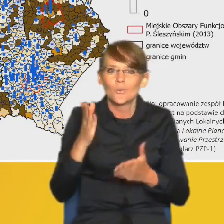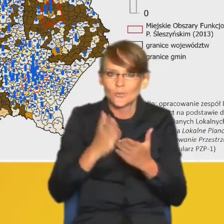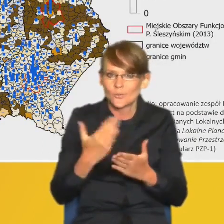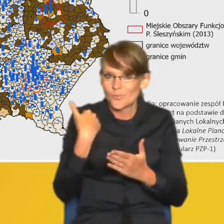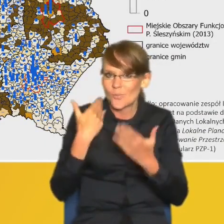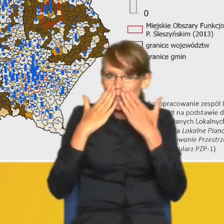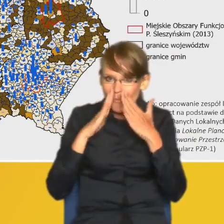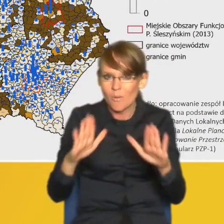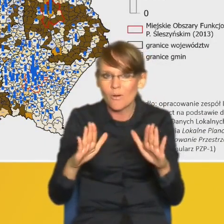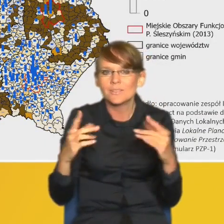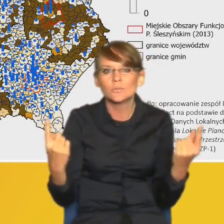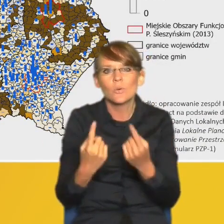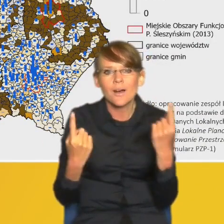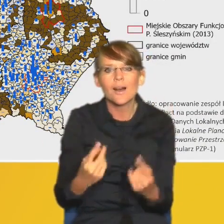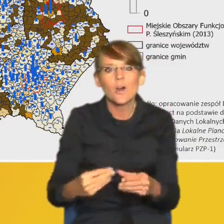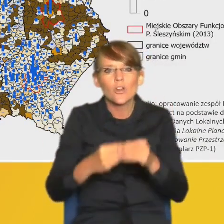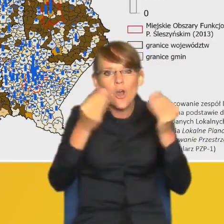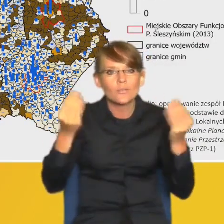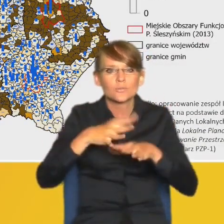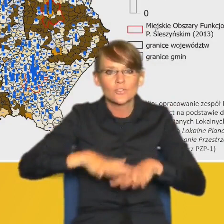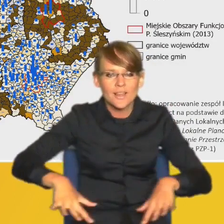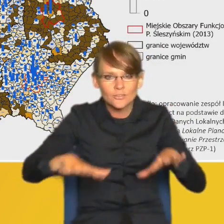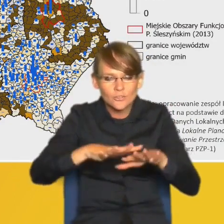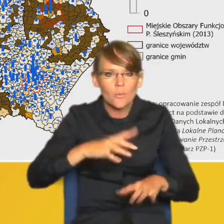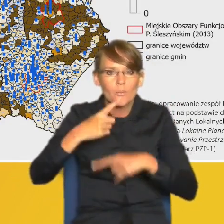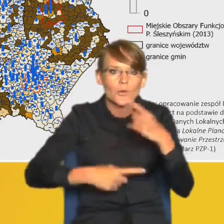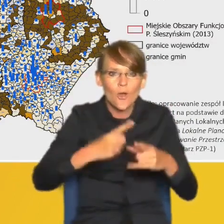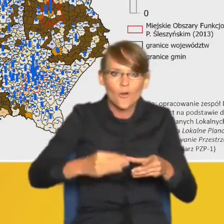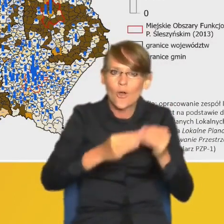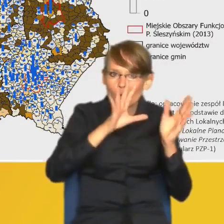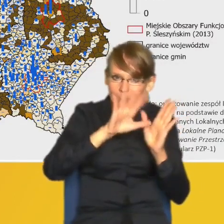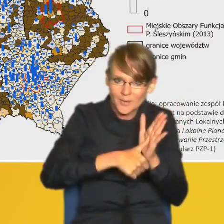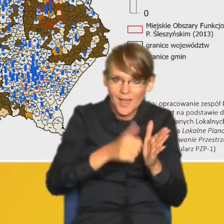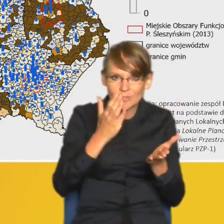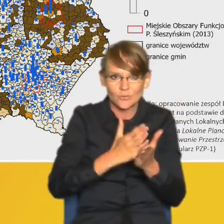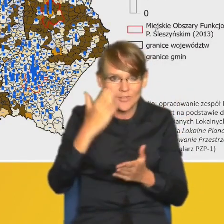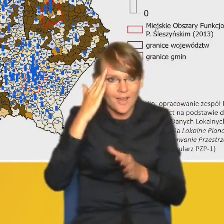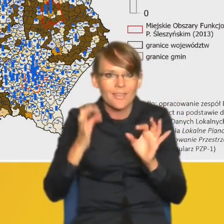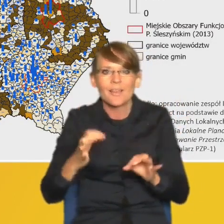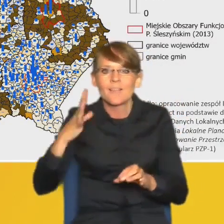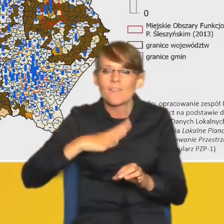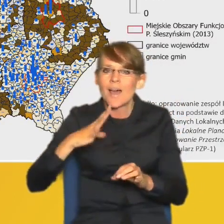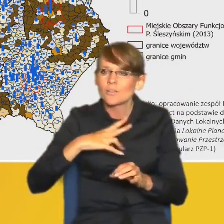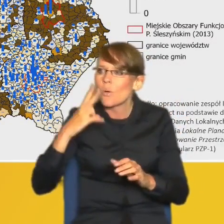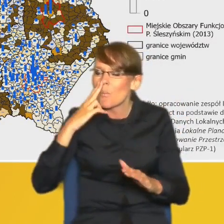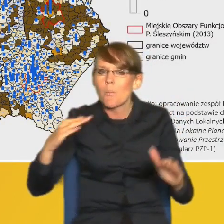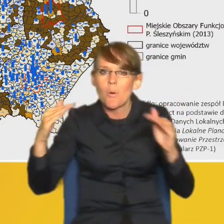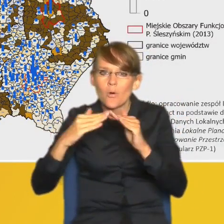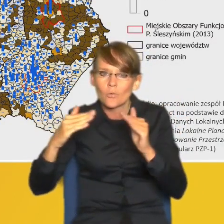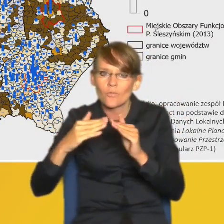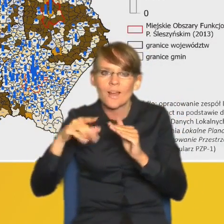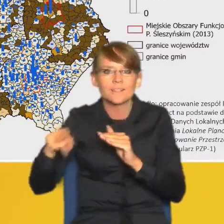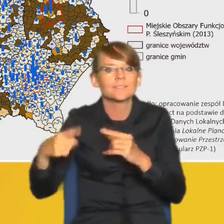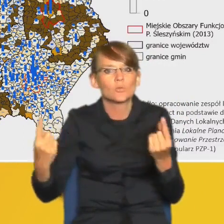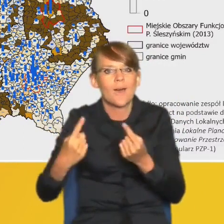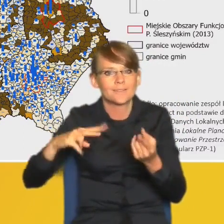procesy rozwoju przestrzennego, procesu urbanizacji, warto porównać to z uwarunkowaniami planistycznymi.